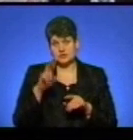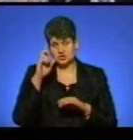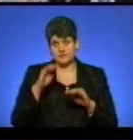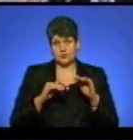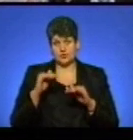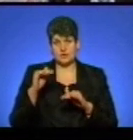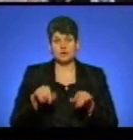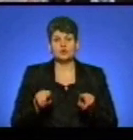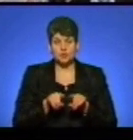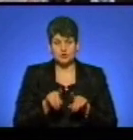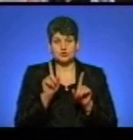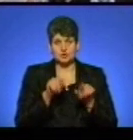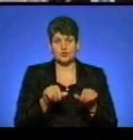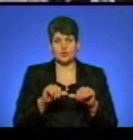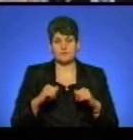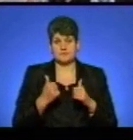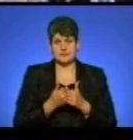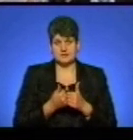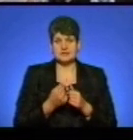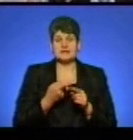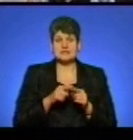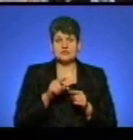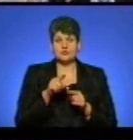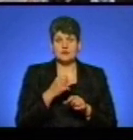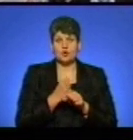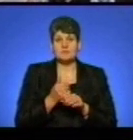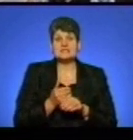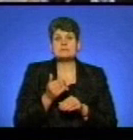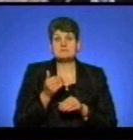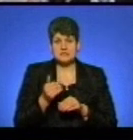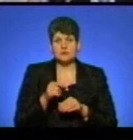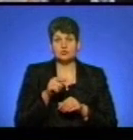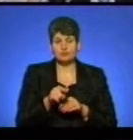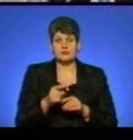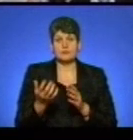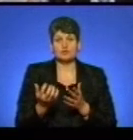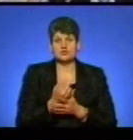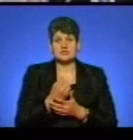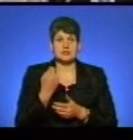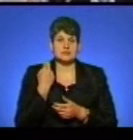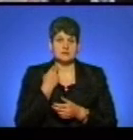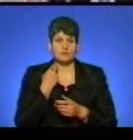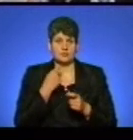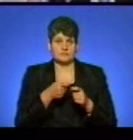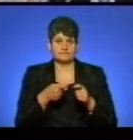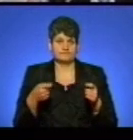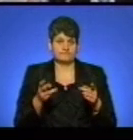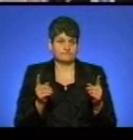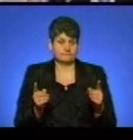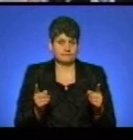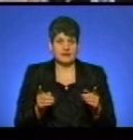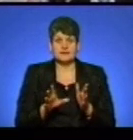в виді тої ж самої комісії. Але то, що вона це робить для водоканалу запізненням, через то в виходить так званий касовий розрив. Але ж